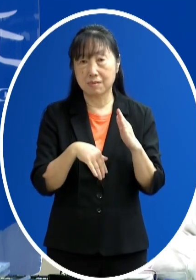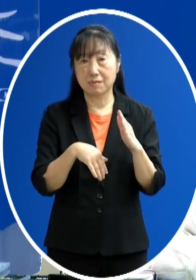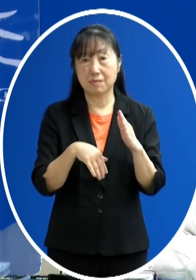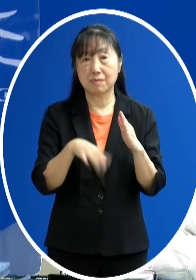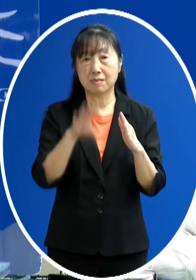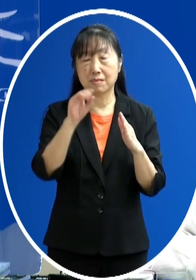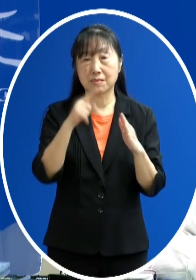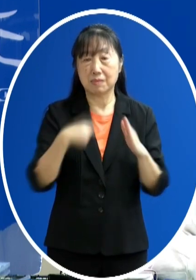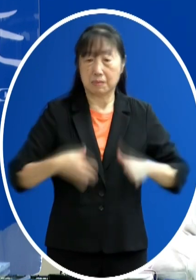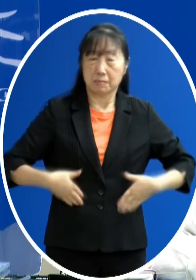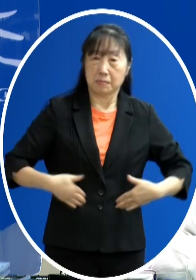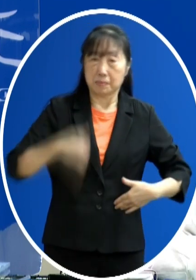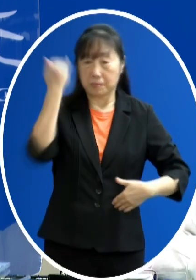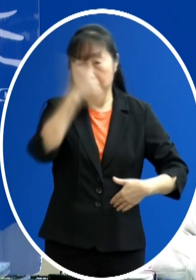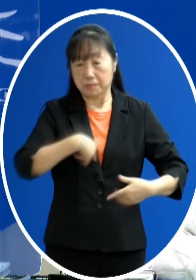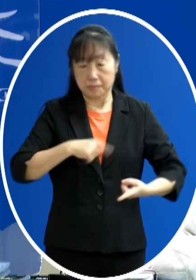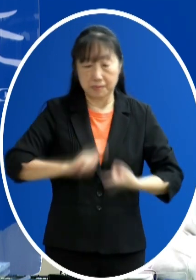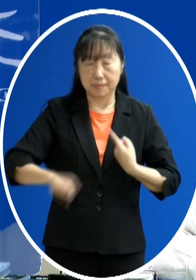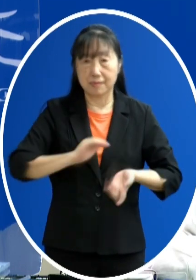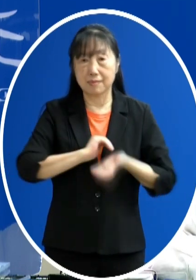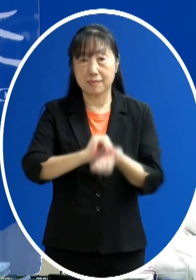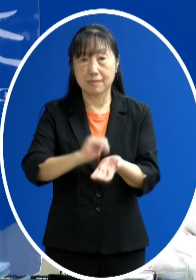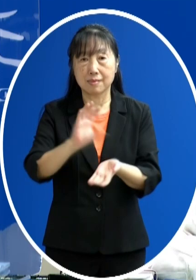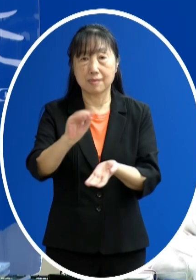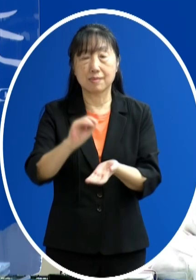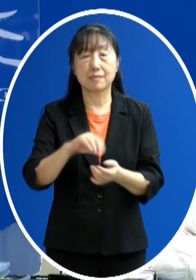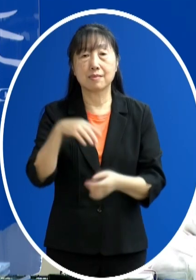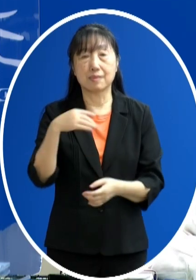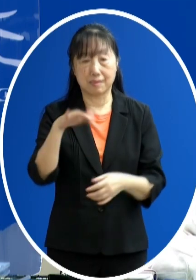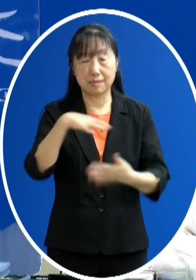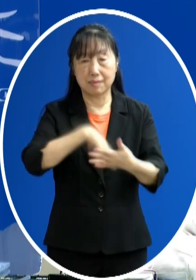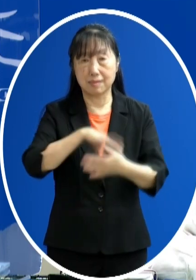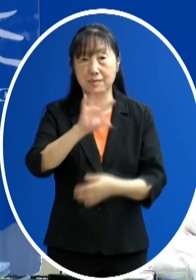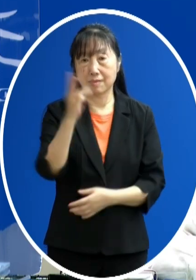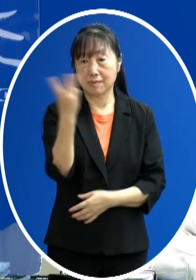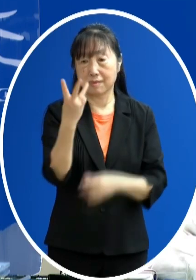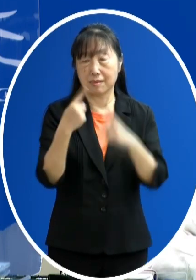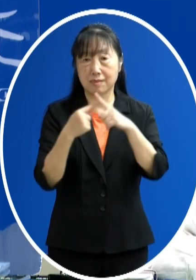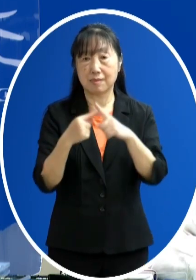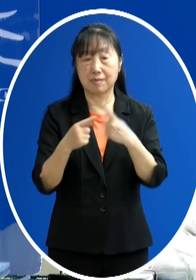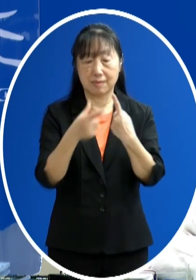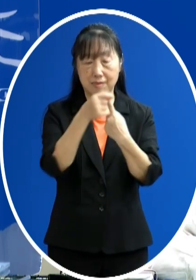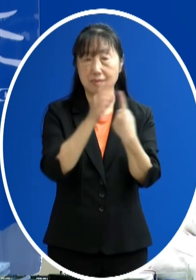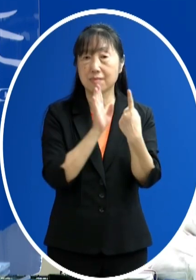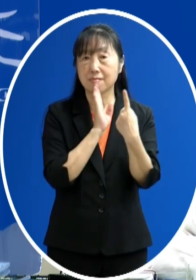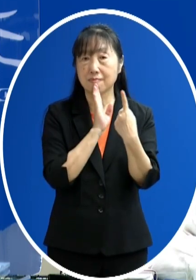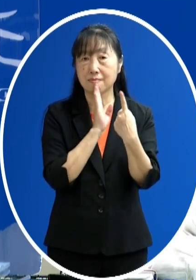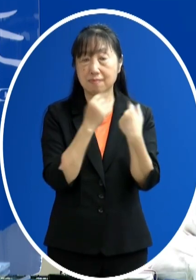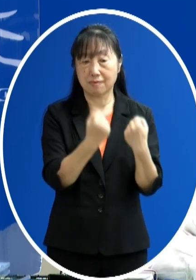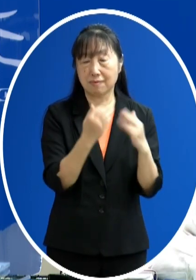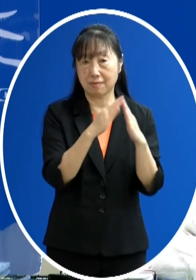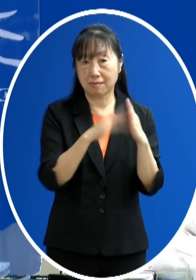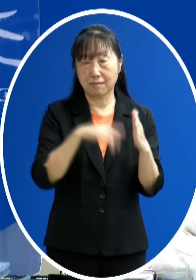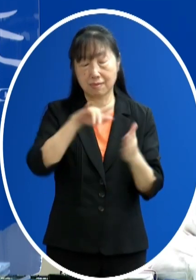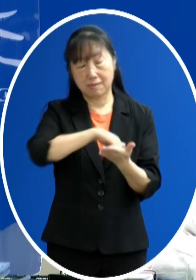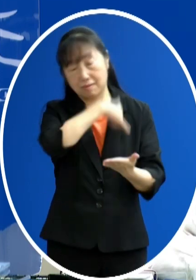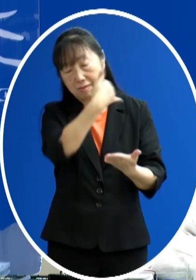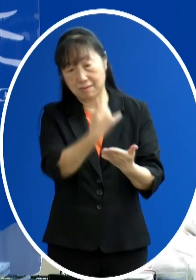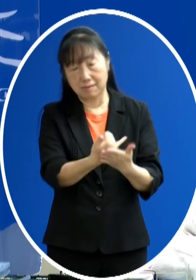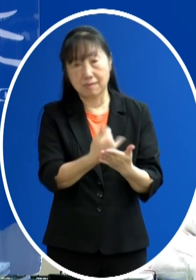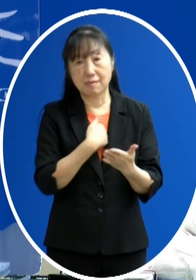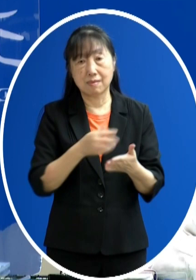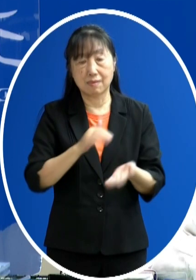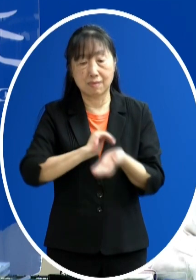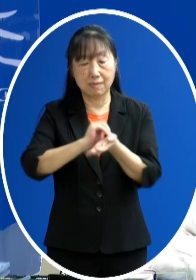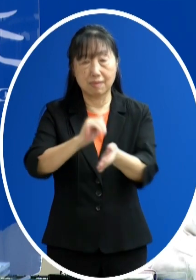緊急的症狀來送醫的包括有3位 那1位是這個在家中昏迷送醫 急救